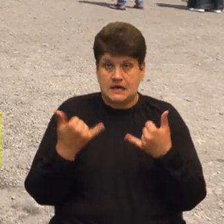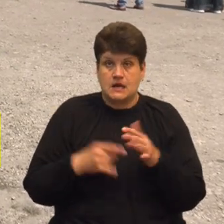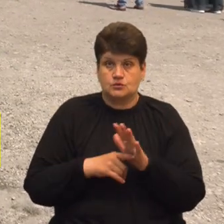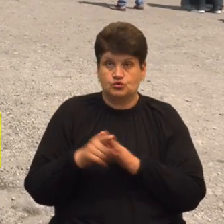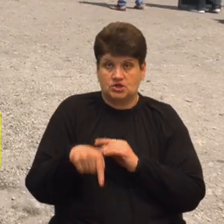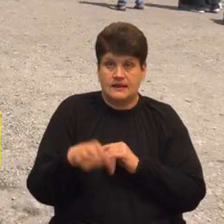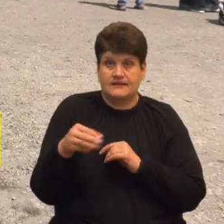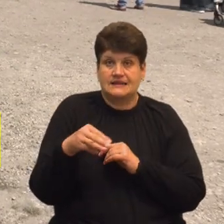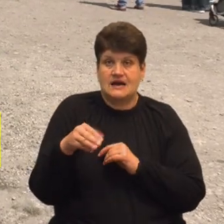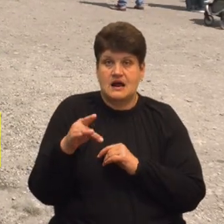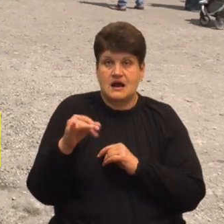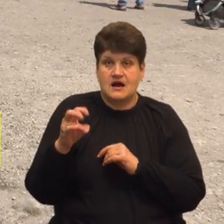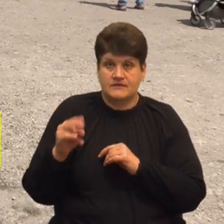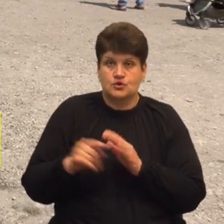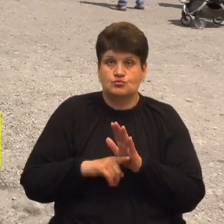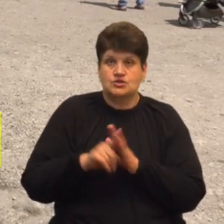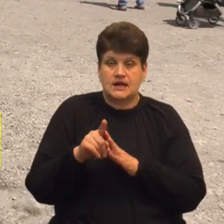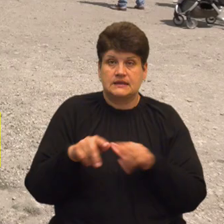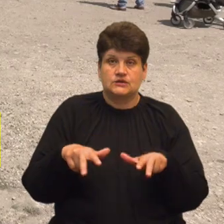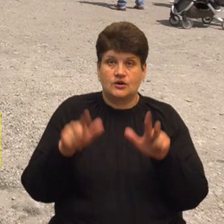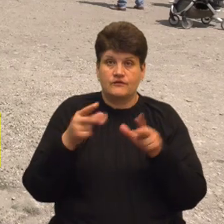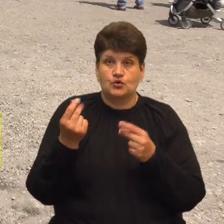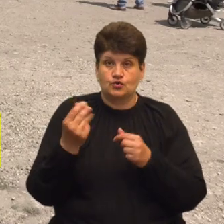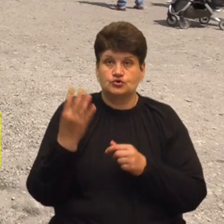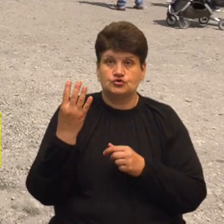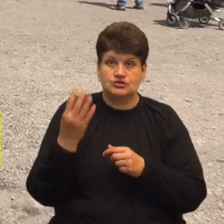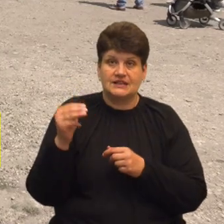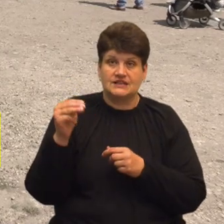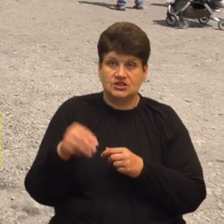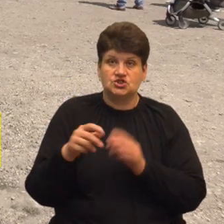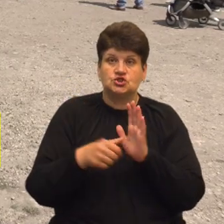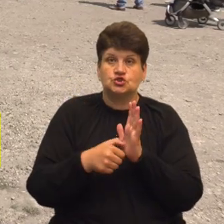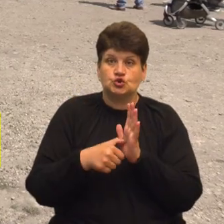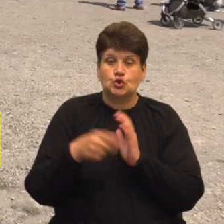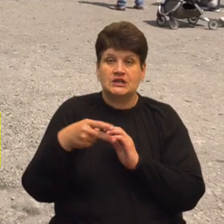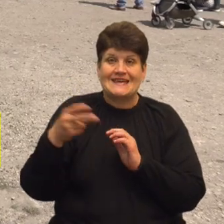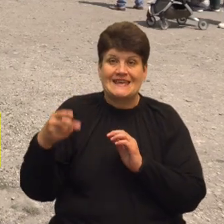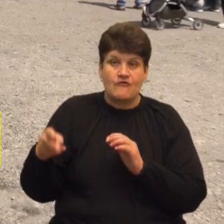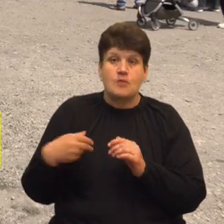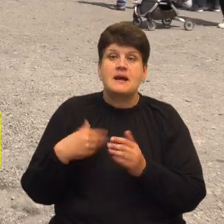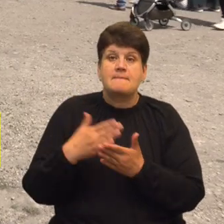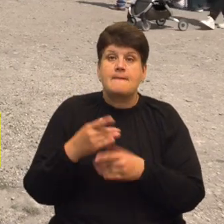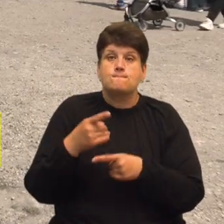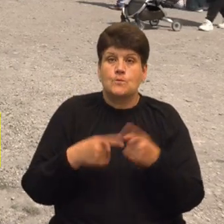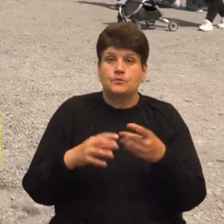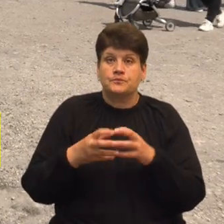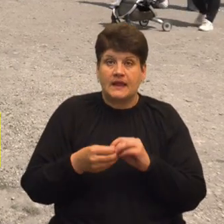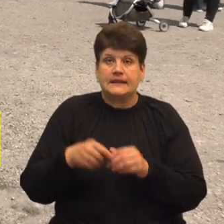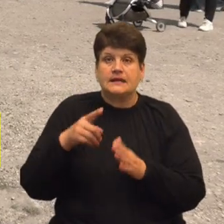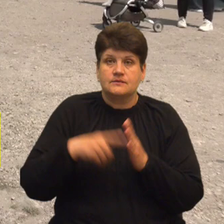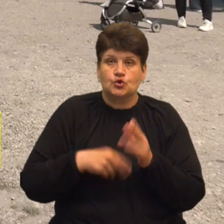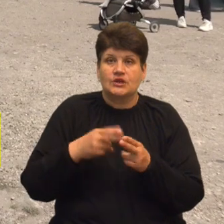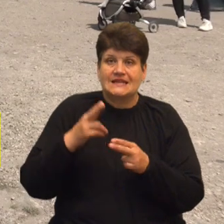травні збір на дрона, а він коштує 4 тисячі 600 євро. Ми маємо тільки половину, але надіємося, до кінця червня